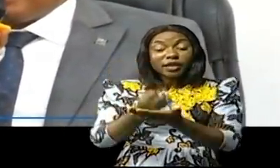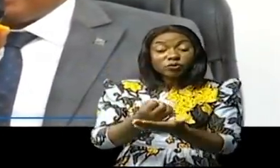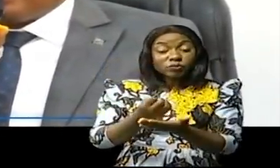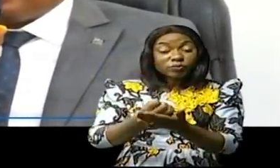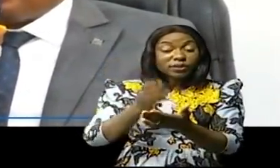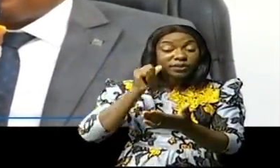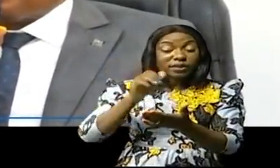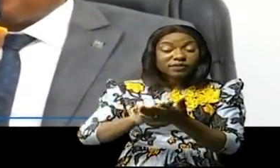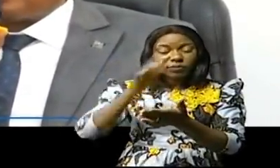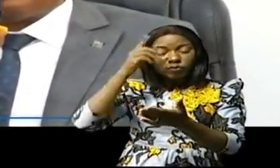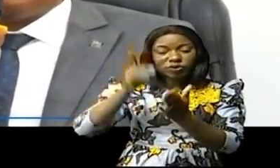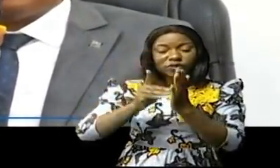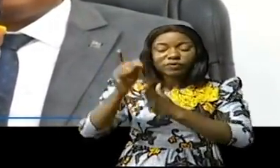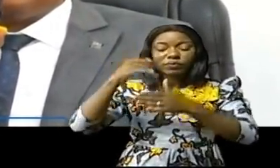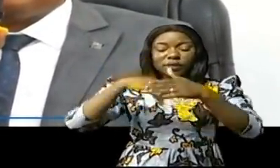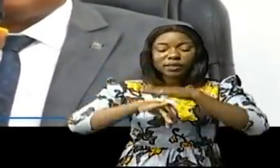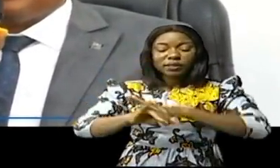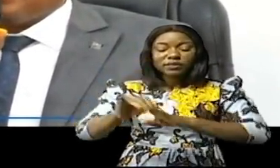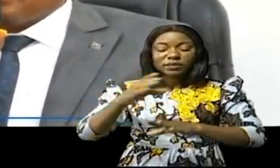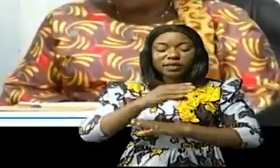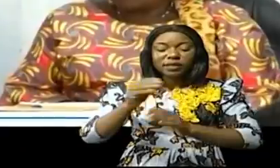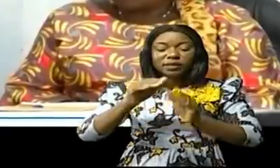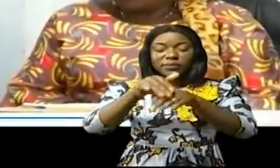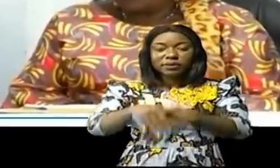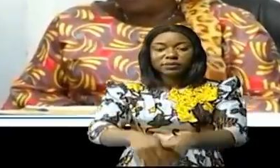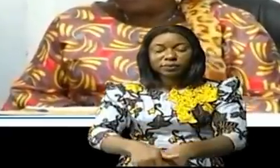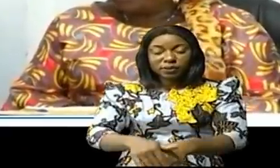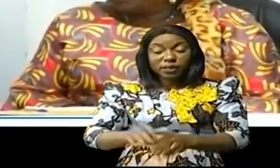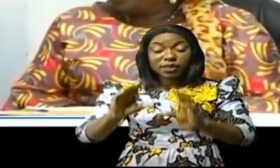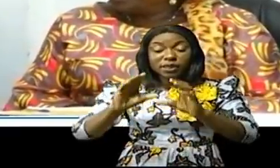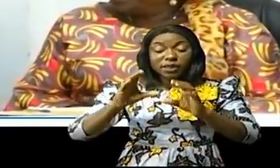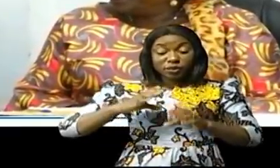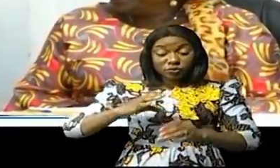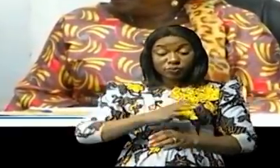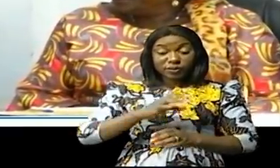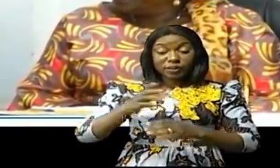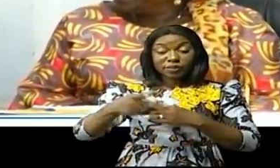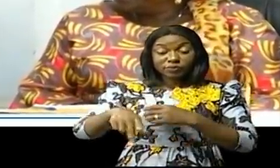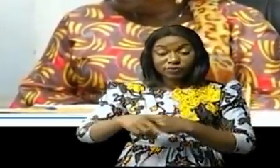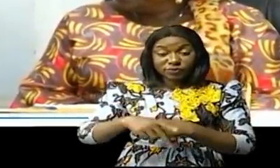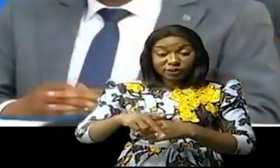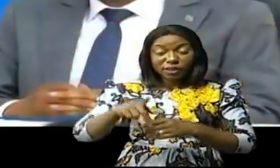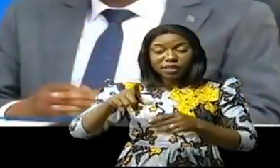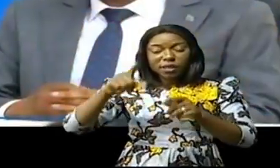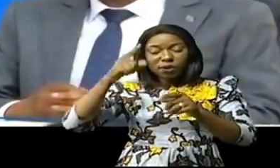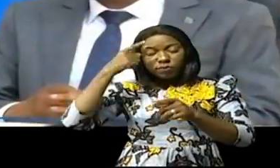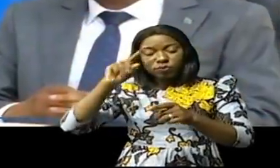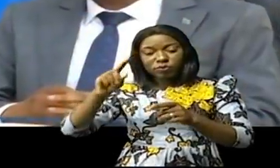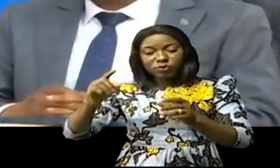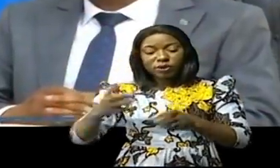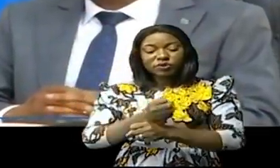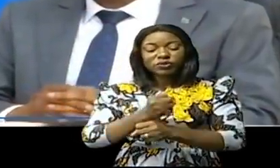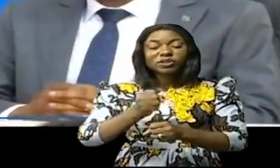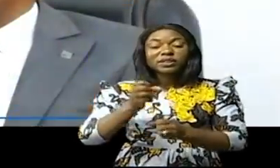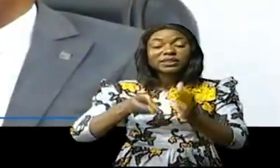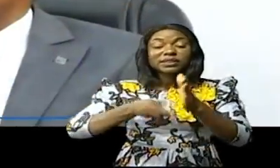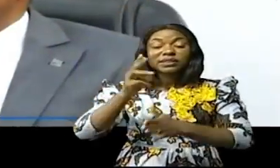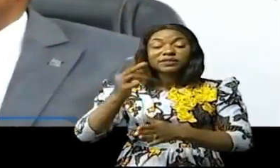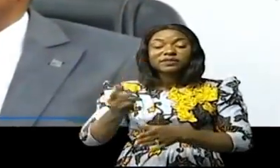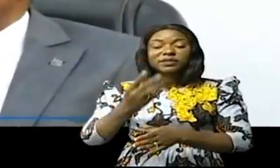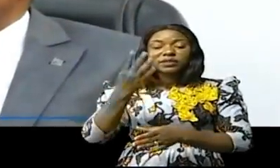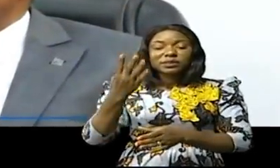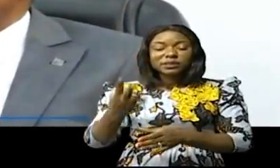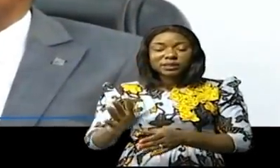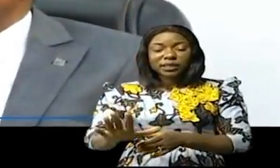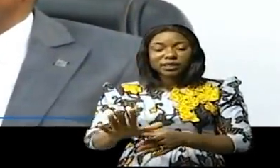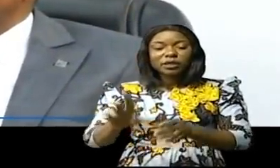développement inclusif et participatif. Le comité provincial du pilotage de la résolution 1325, c'est un organe mixte